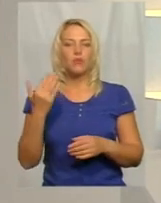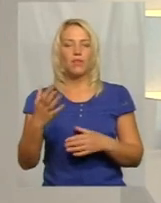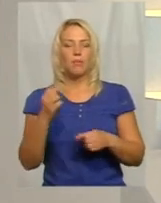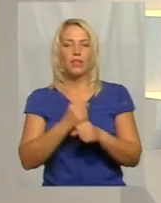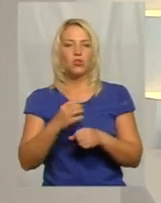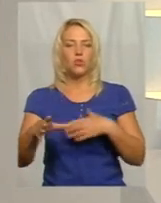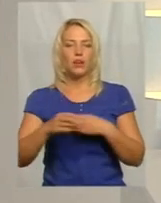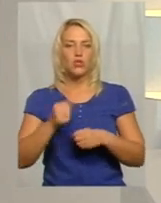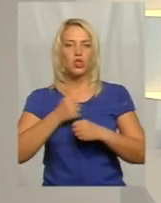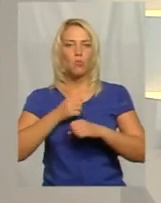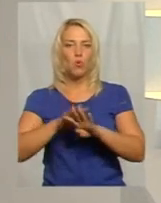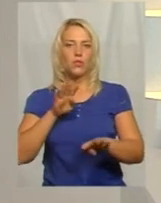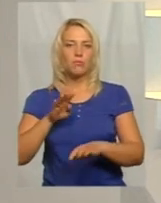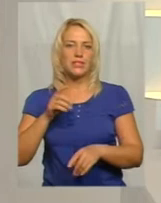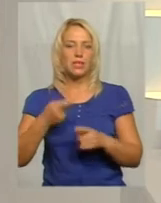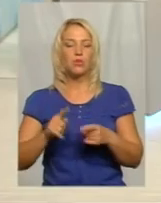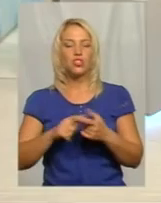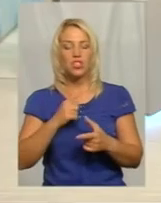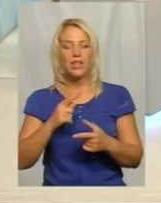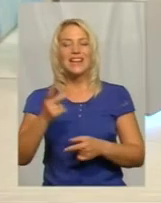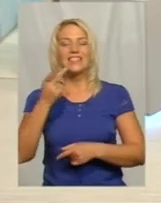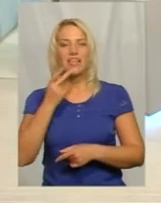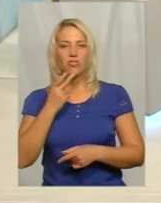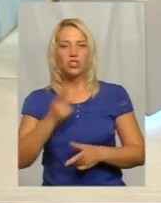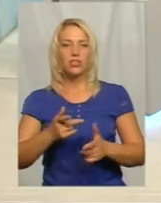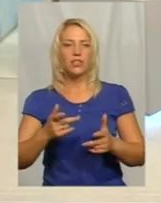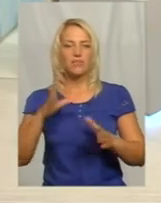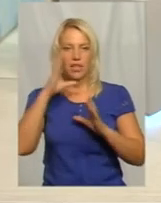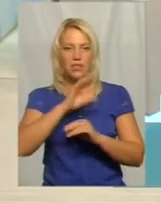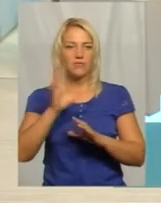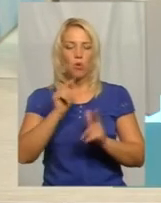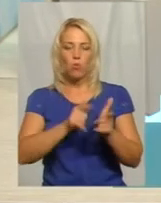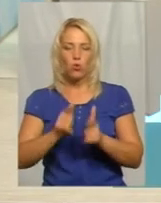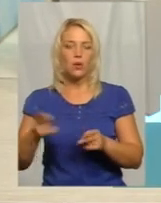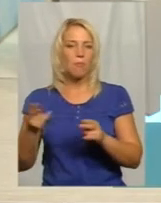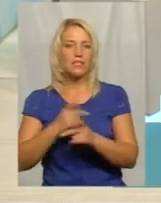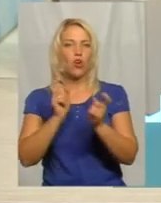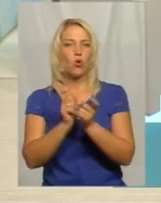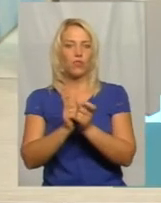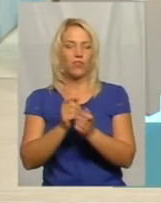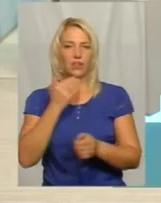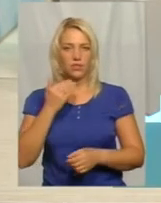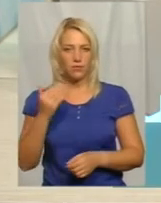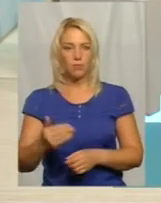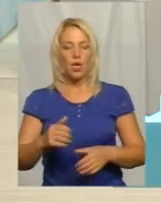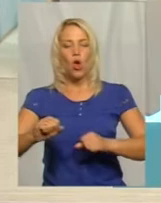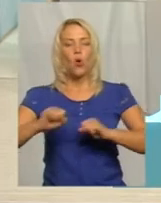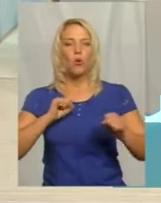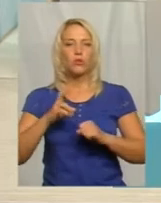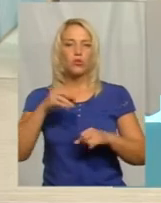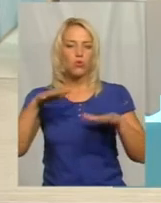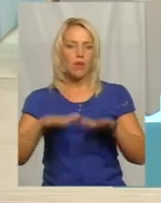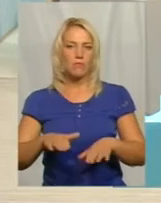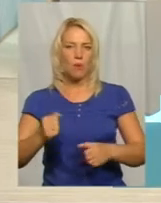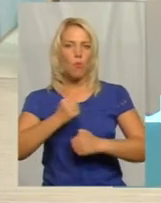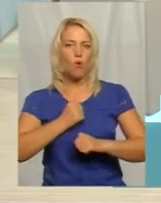вдаєте оці точки дотику погоджувати, щоб все було без конфліктів? Командири, які на місцях, скажімо так, бойові